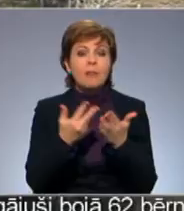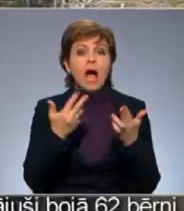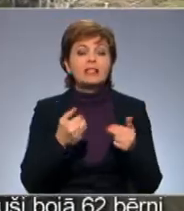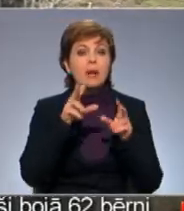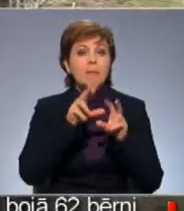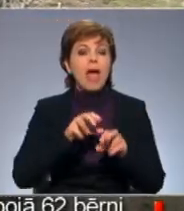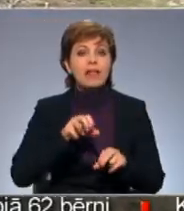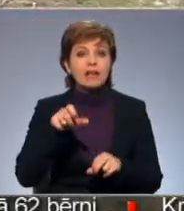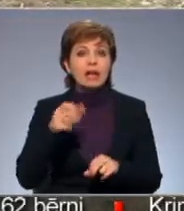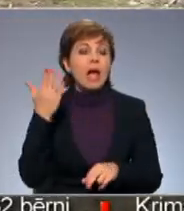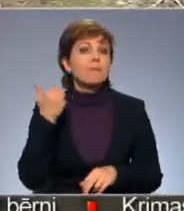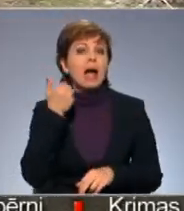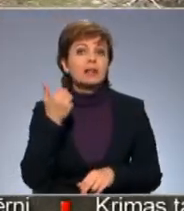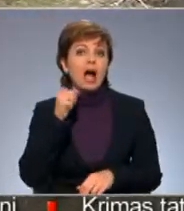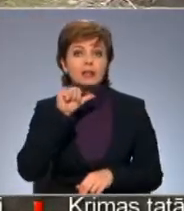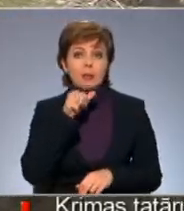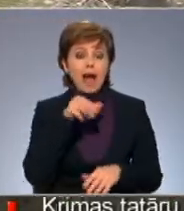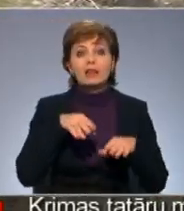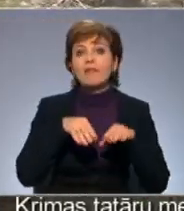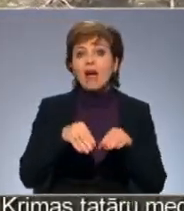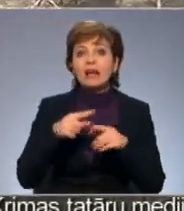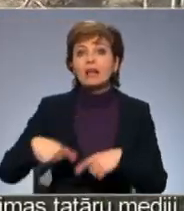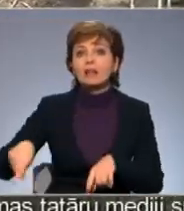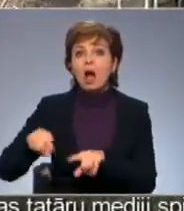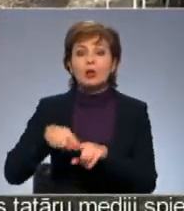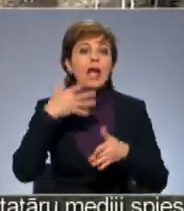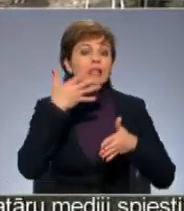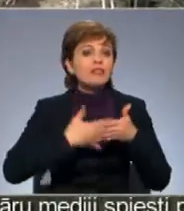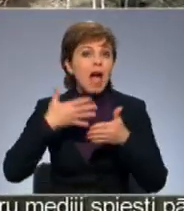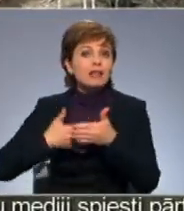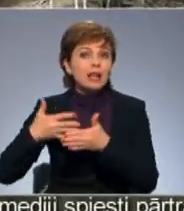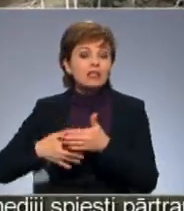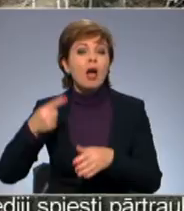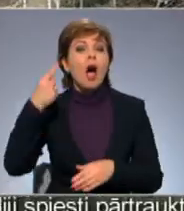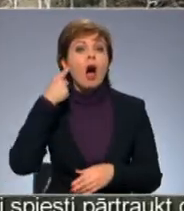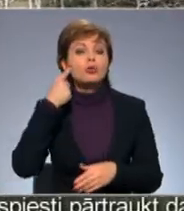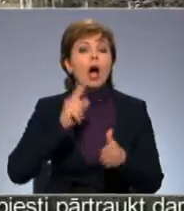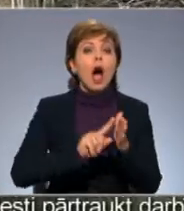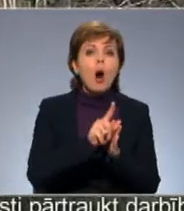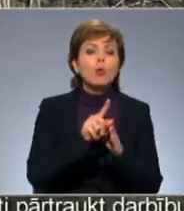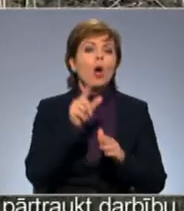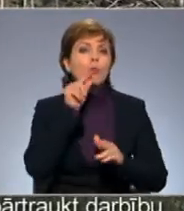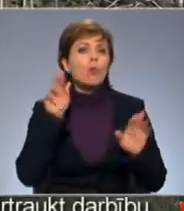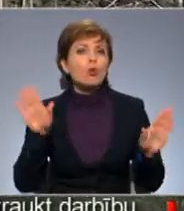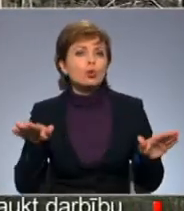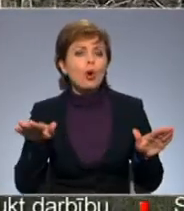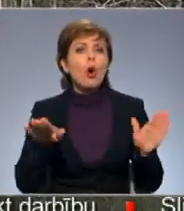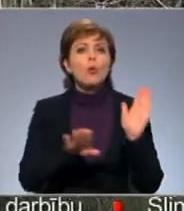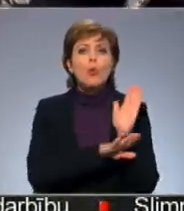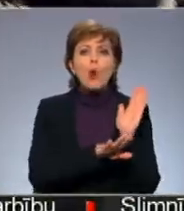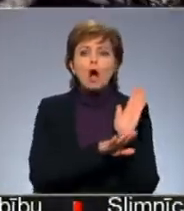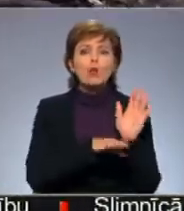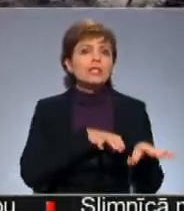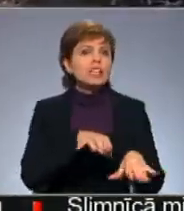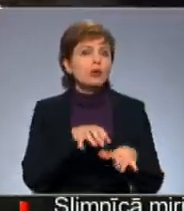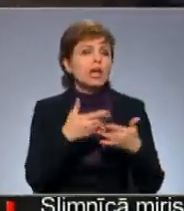pētnieki. Košpērnā gada māja veikta teritorijas inventarizācija, apzinot augu, putnu, dzīvnieku un koku daudzveidību.